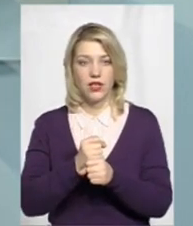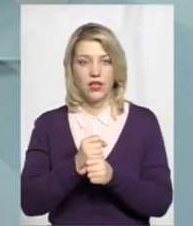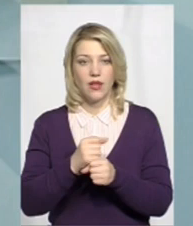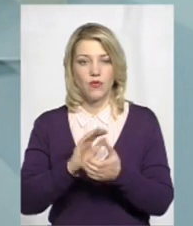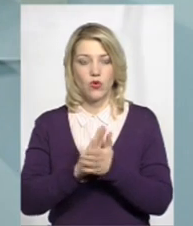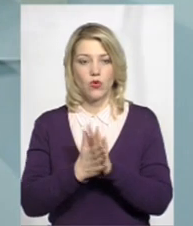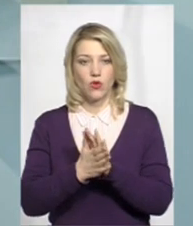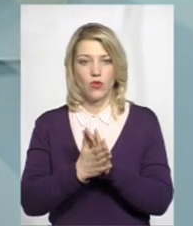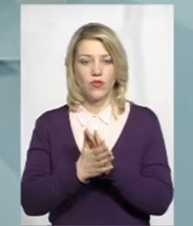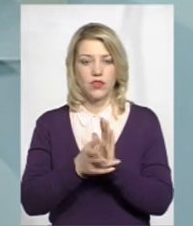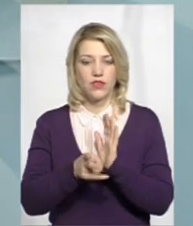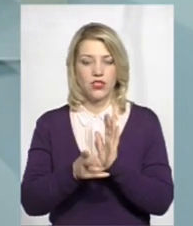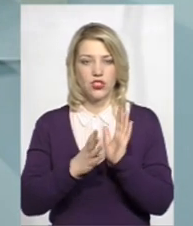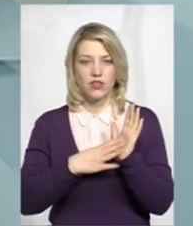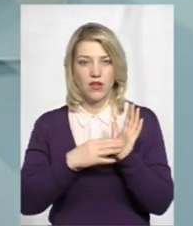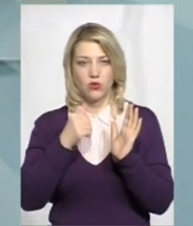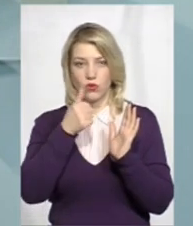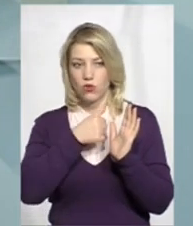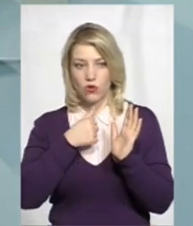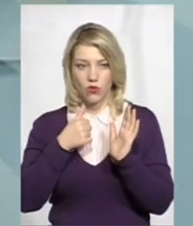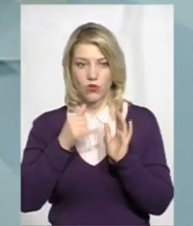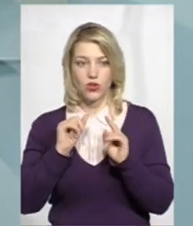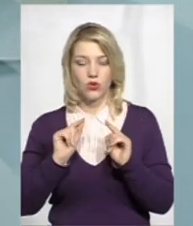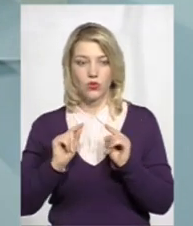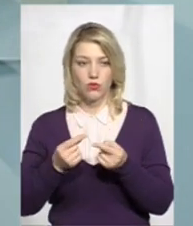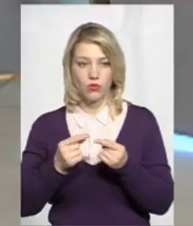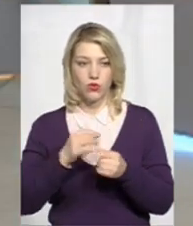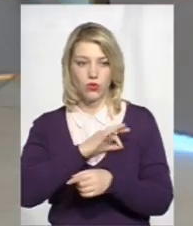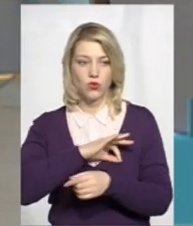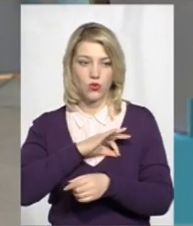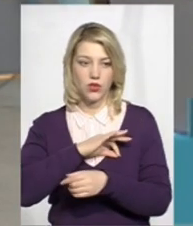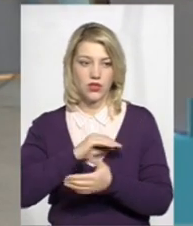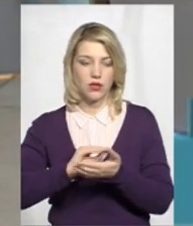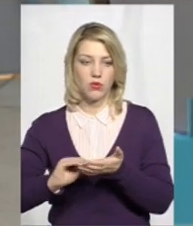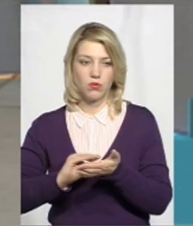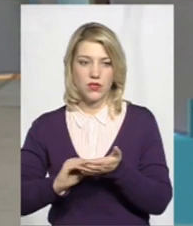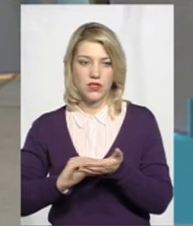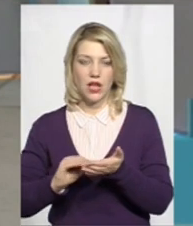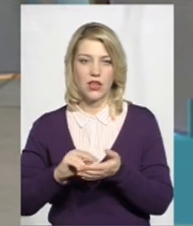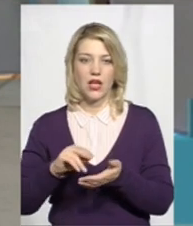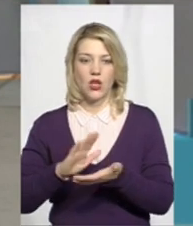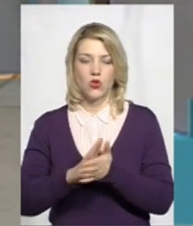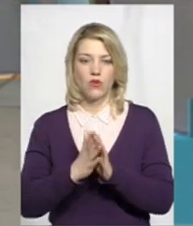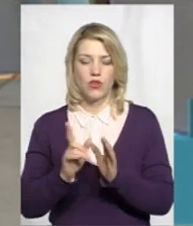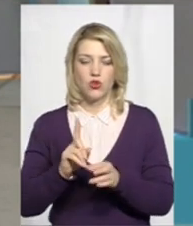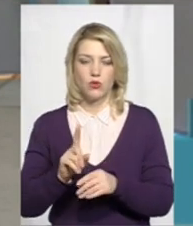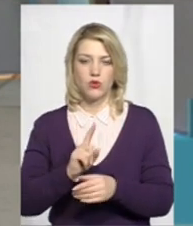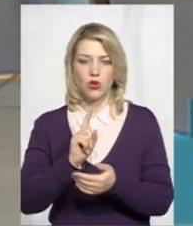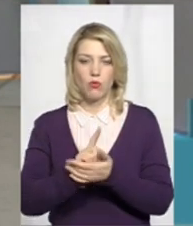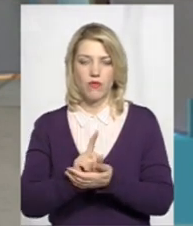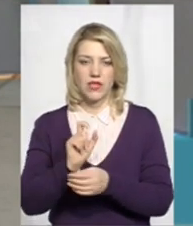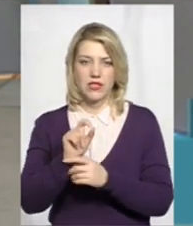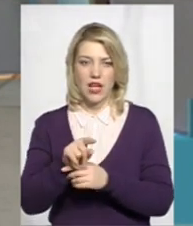2009 року, і тому юристи прописали в договорах, щоби зобов'язати УМК